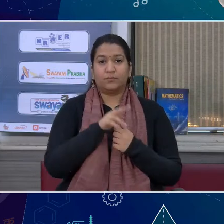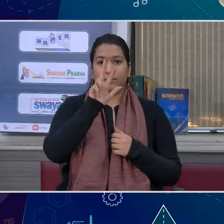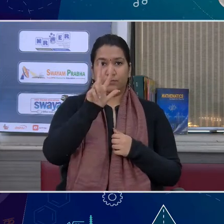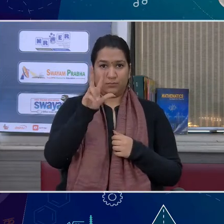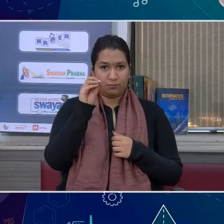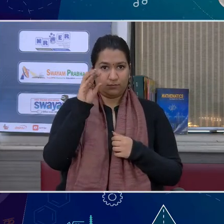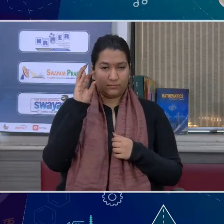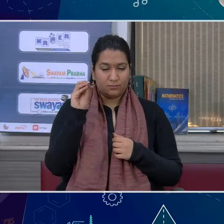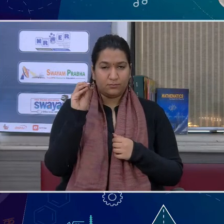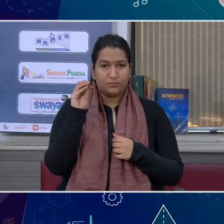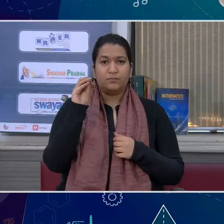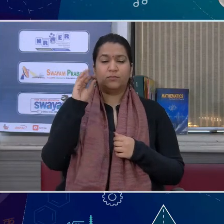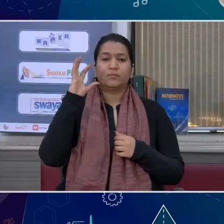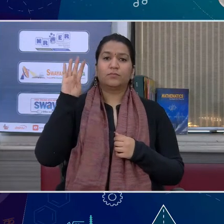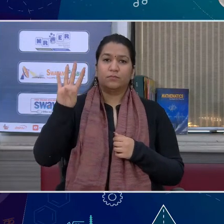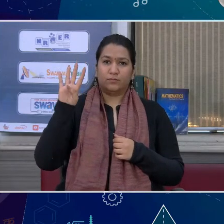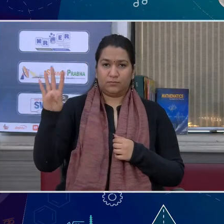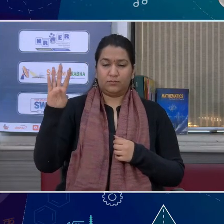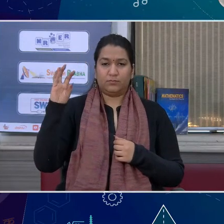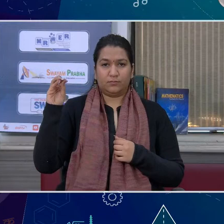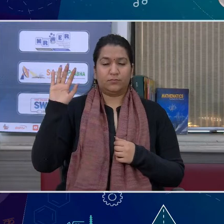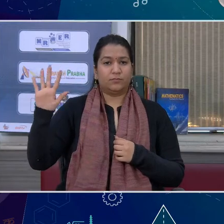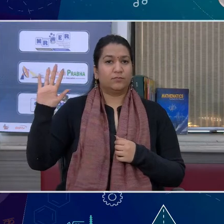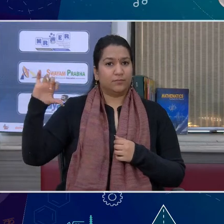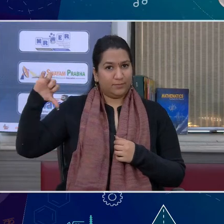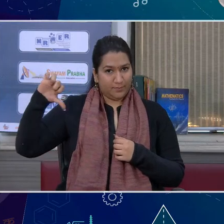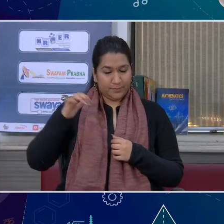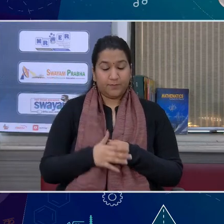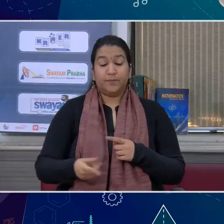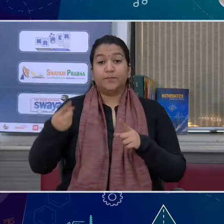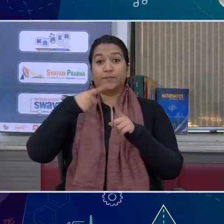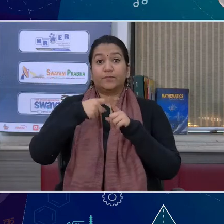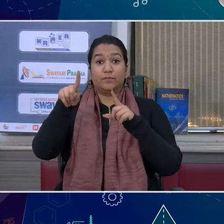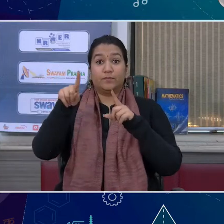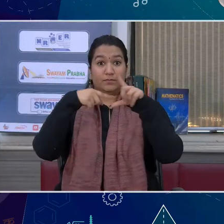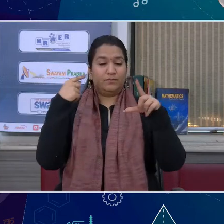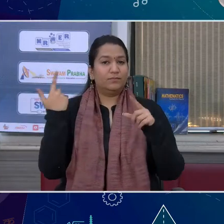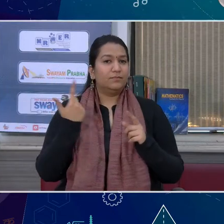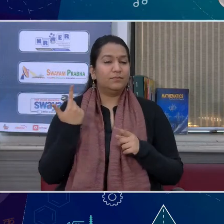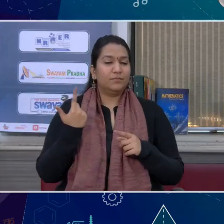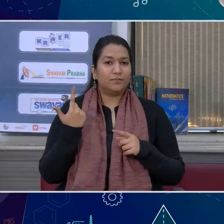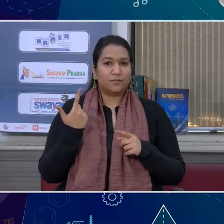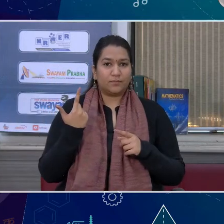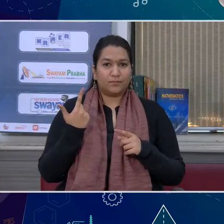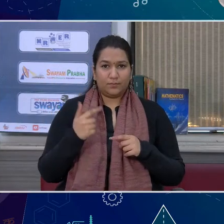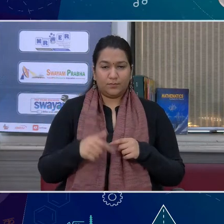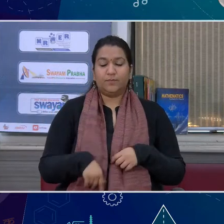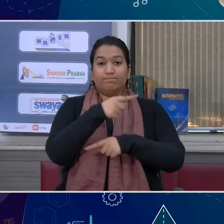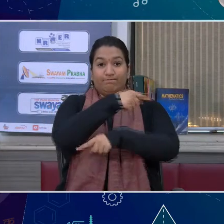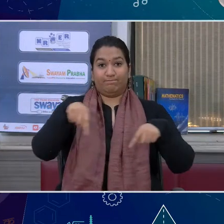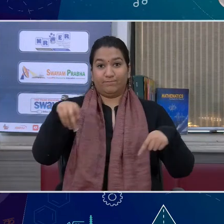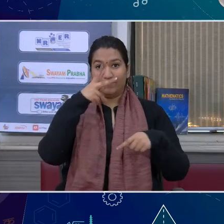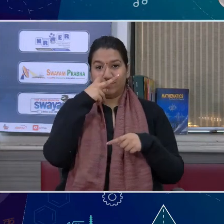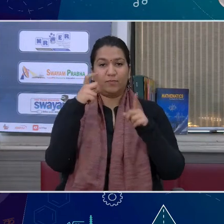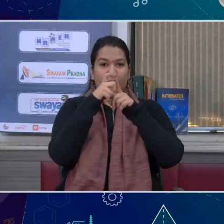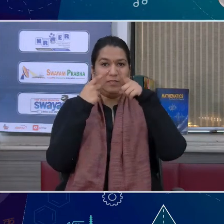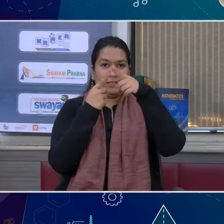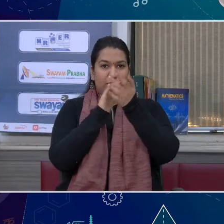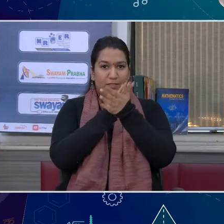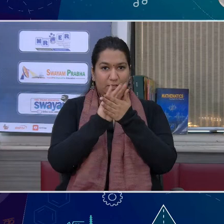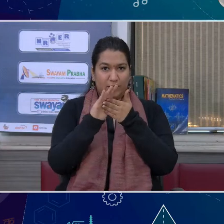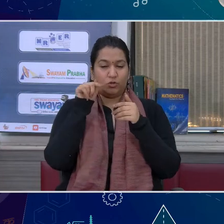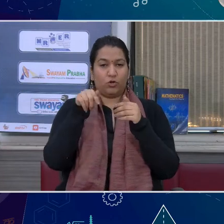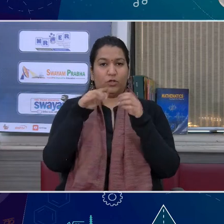8800-4400-559 मेल करने के लिए हमारे इमेल आईडी आपके स्क्रीन पर फ्लाश हो रहे हैं जो कि है